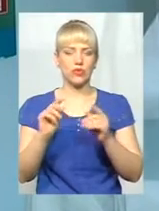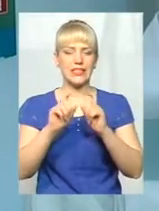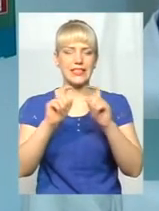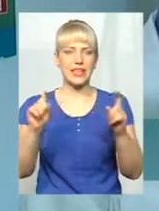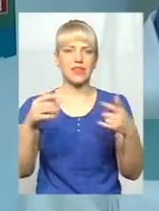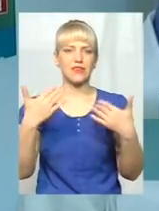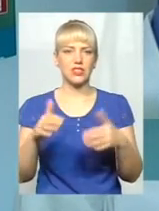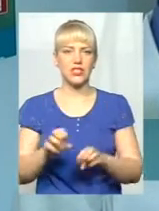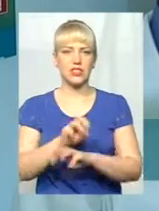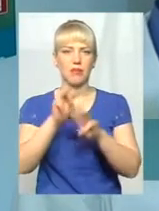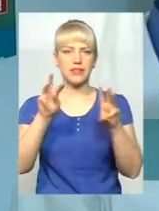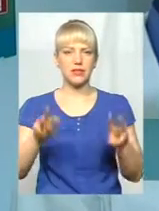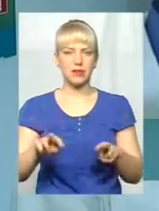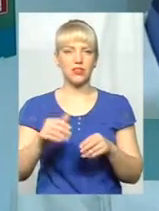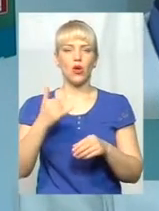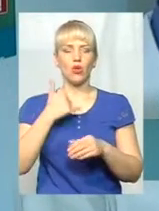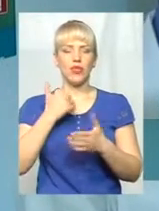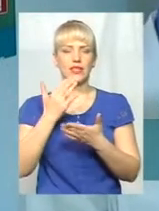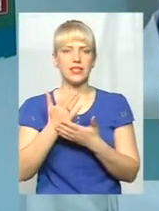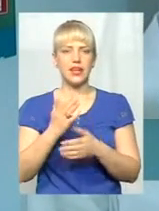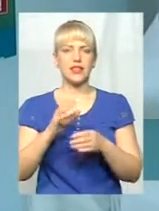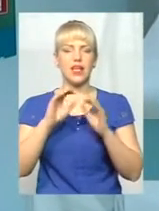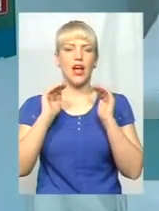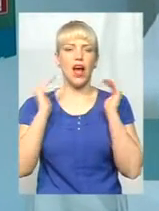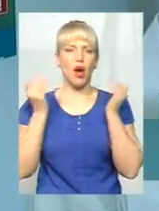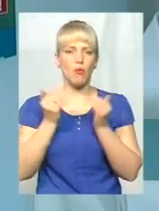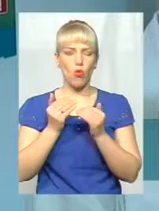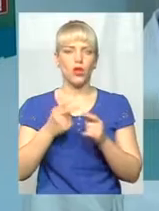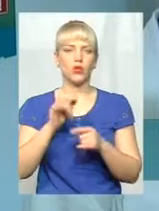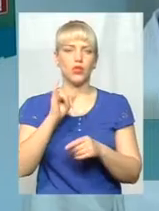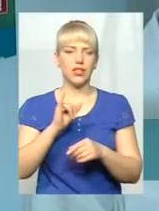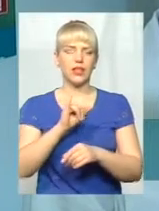в амбулаторії і комп'ютер, є принтер,